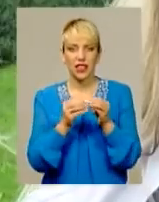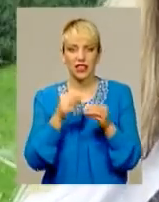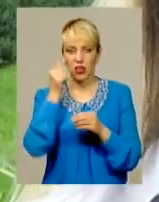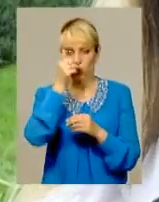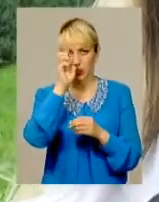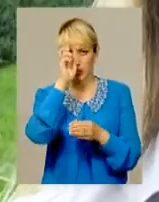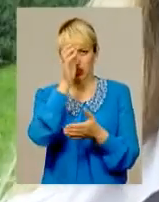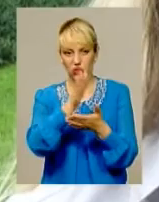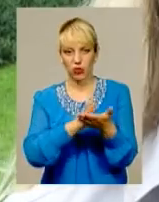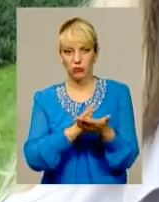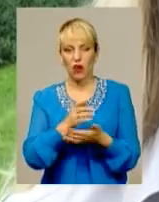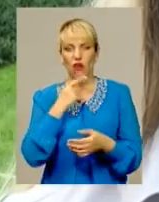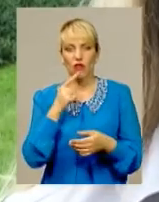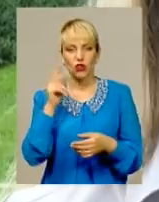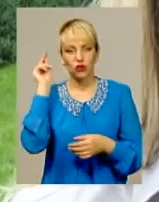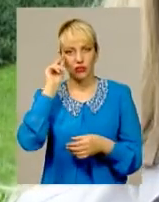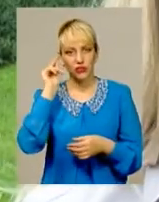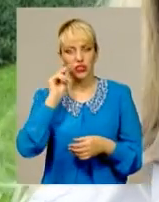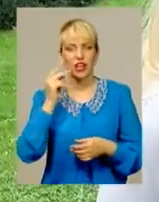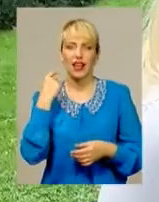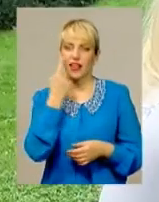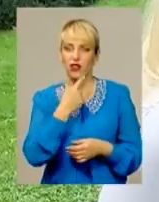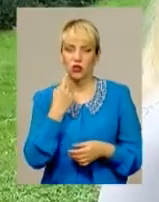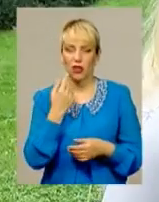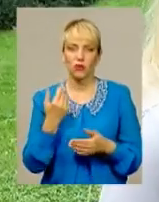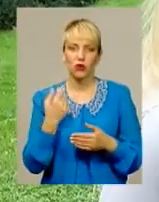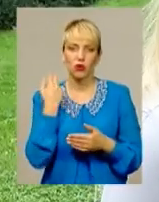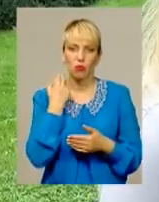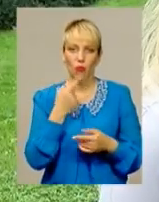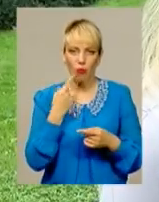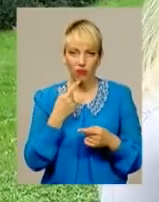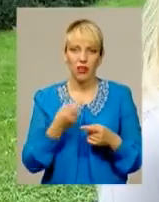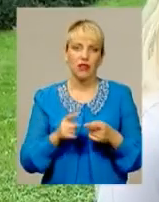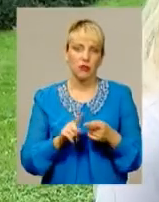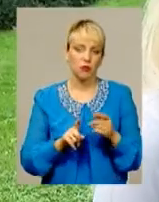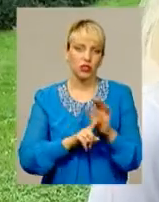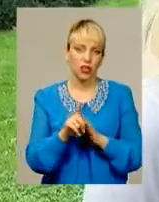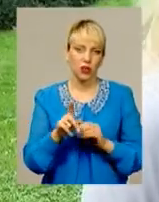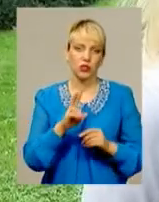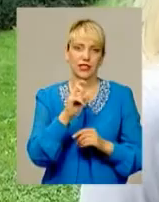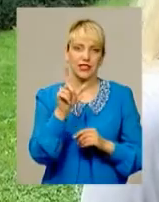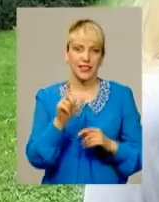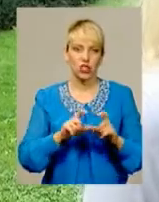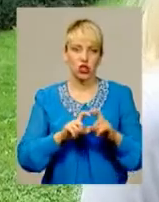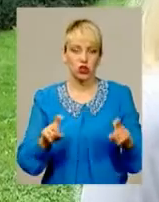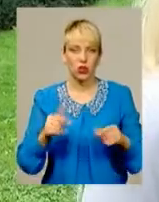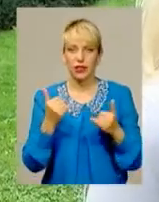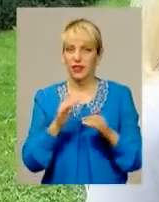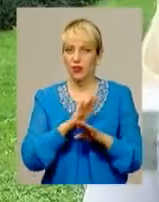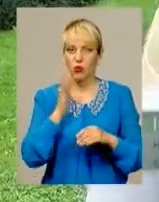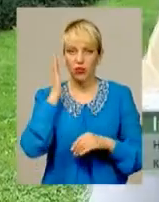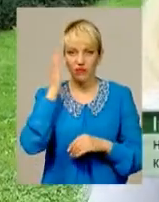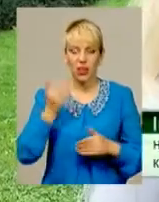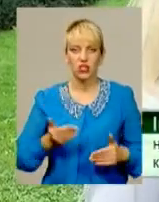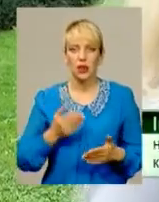держслужбовця. Каже, вивчення іноземної мови почалося зі школи. Нині не уявляє свого життя без англійської. Мені комфортно, коли я